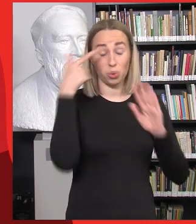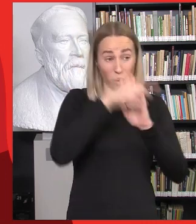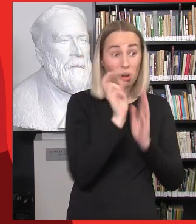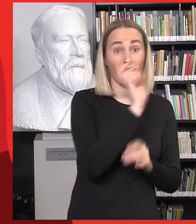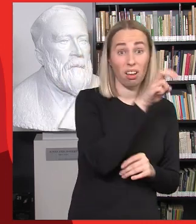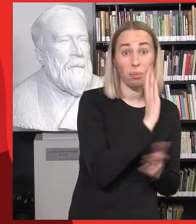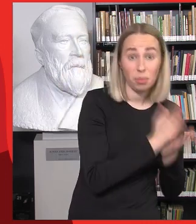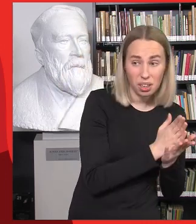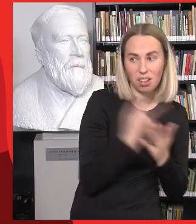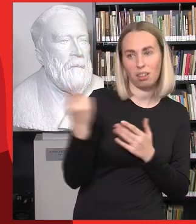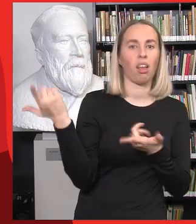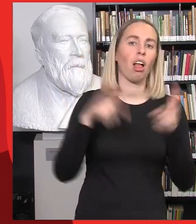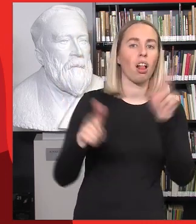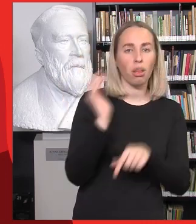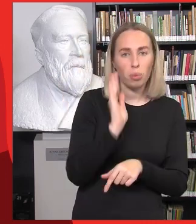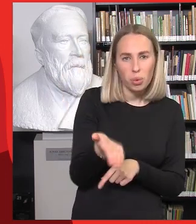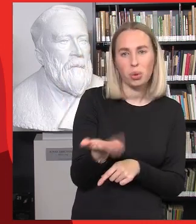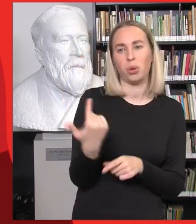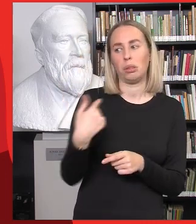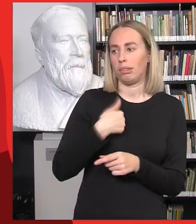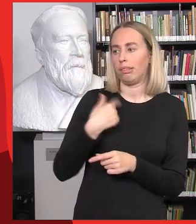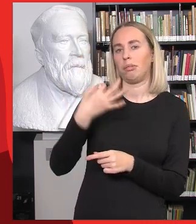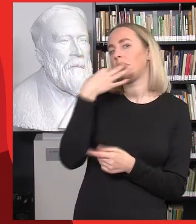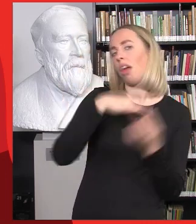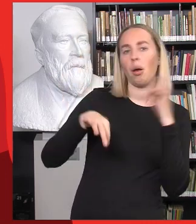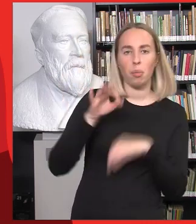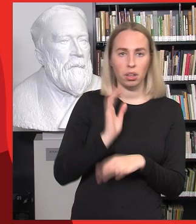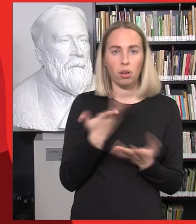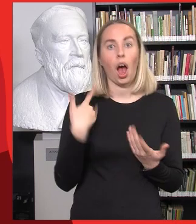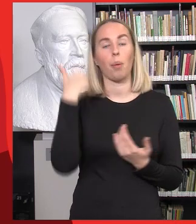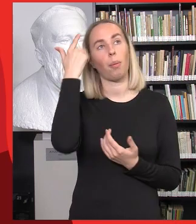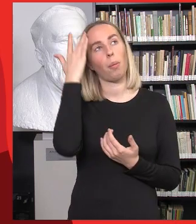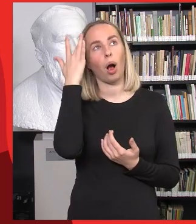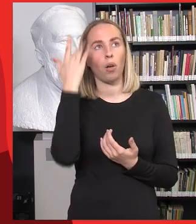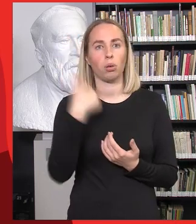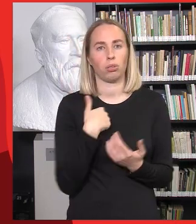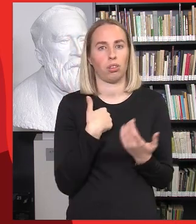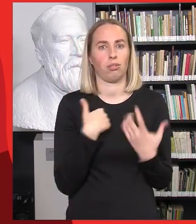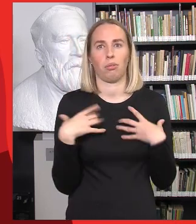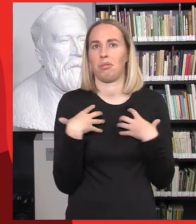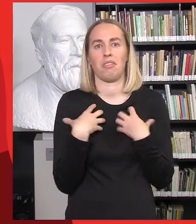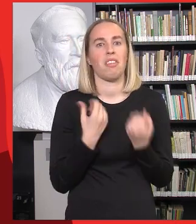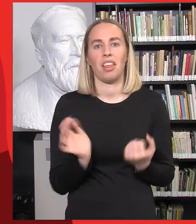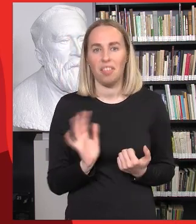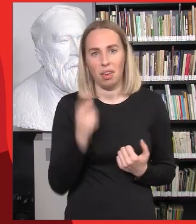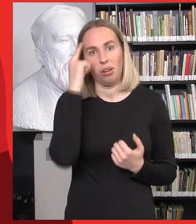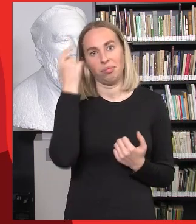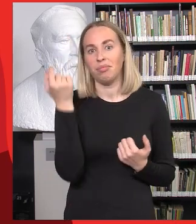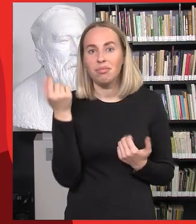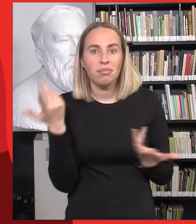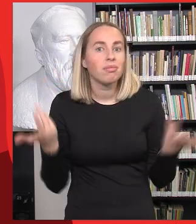tyčiatis, jie nemėgs manęs, nežinau, arba galvos, kad aš esu kažkaip nesveikas kažkoks ar taip toliau.